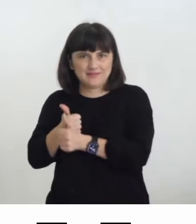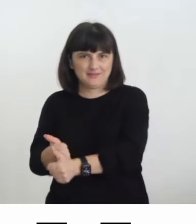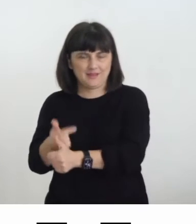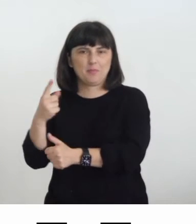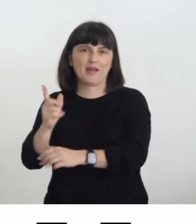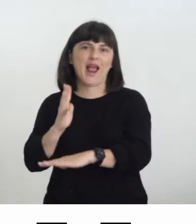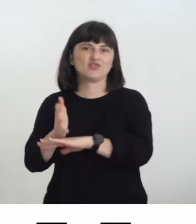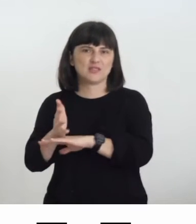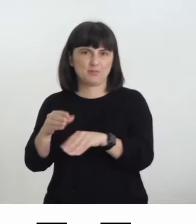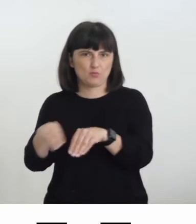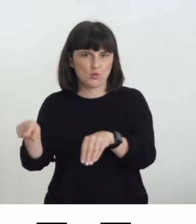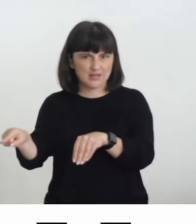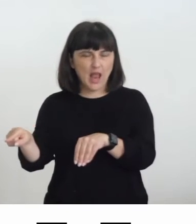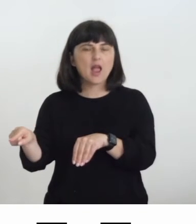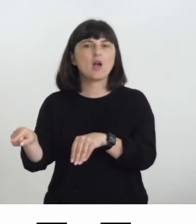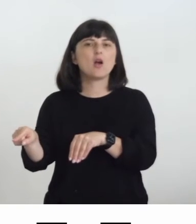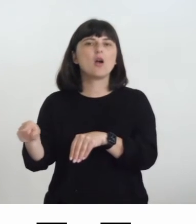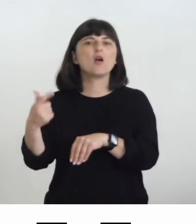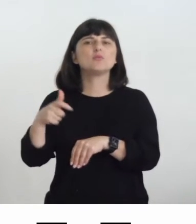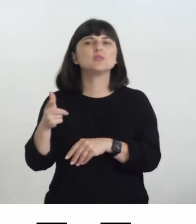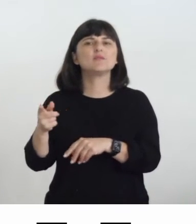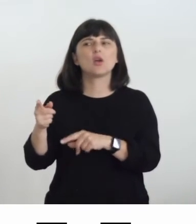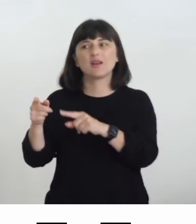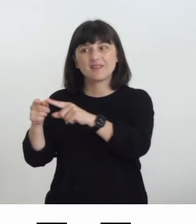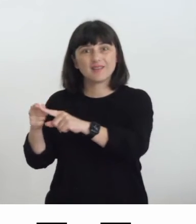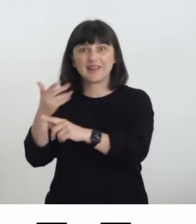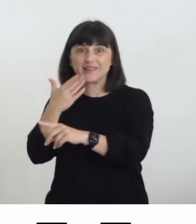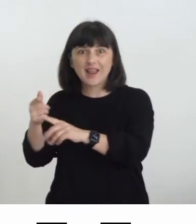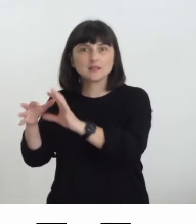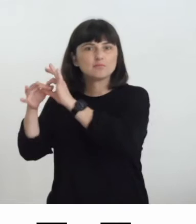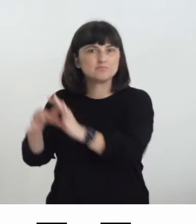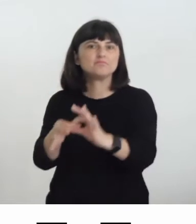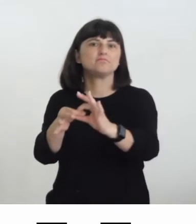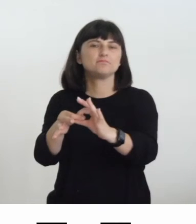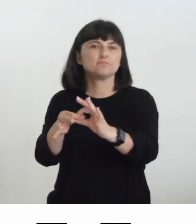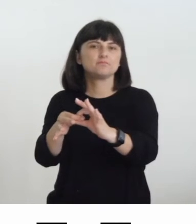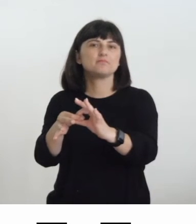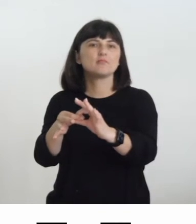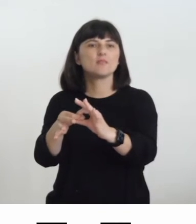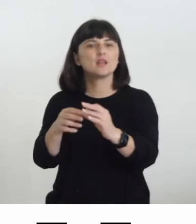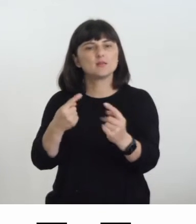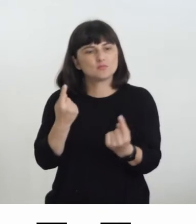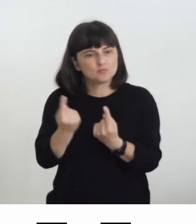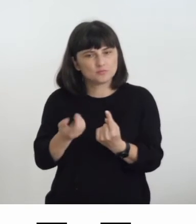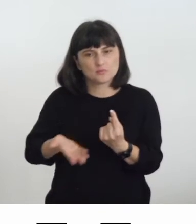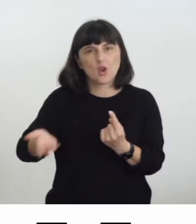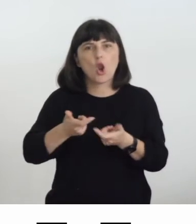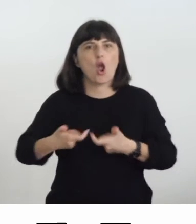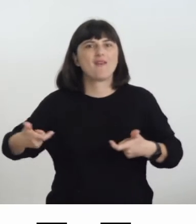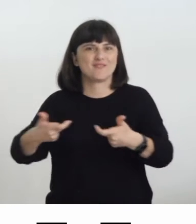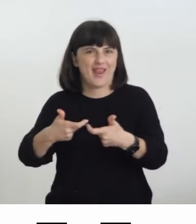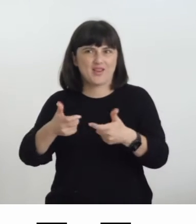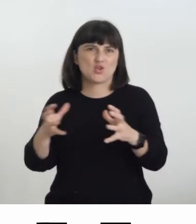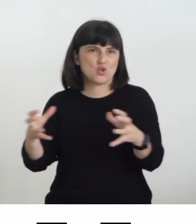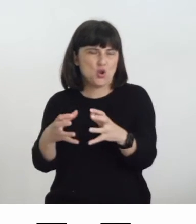'accessibilità museale perché ha dato seguito sia a un momento collettivo che è un convegno sia anche agli